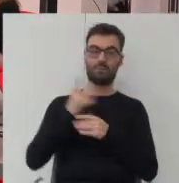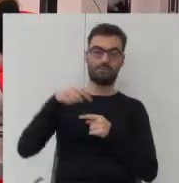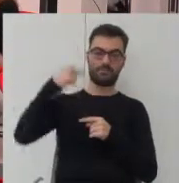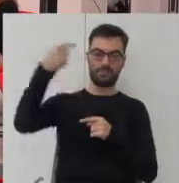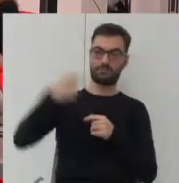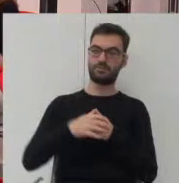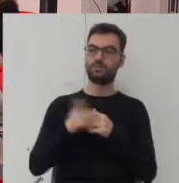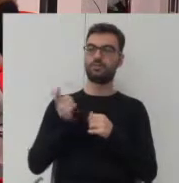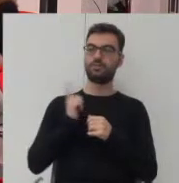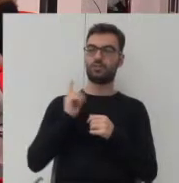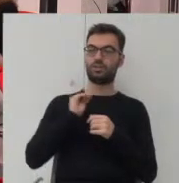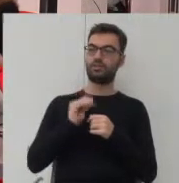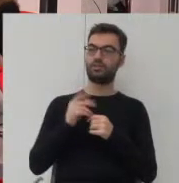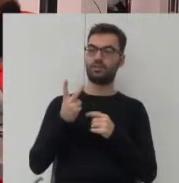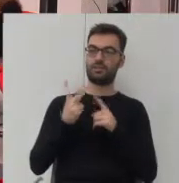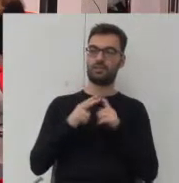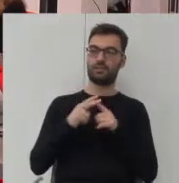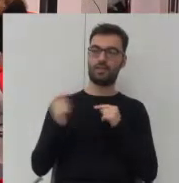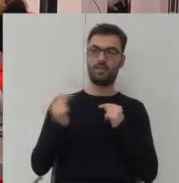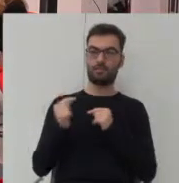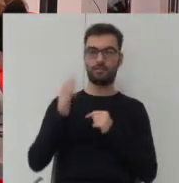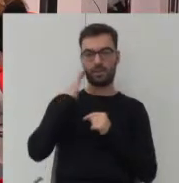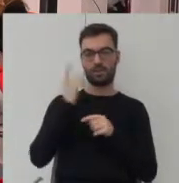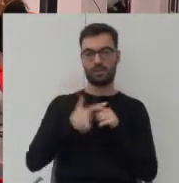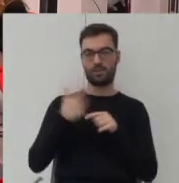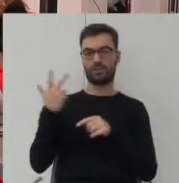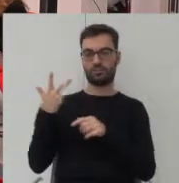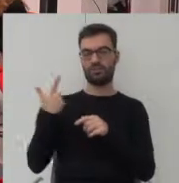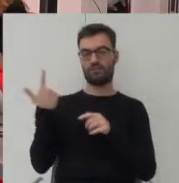wydarzenia. Czekają nas jeszcze dwie debaty z cyklu Mieszkań 2030.